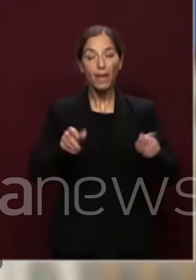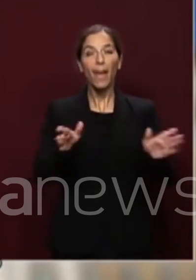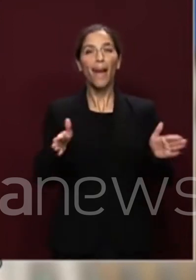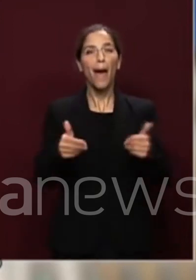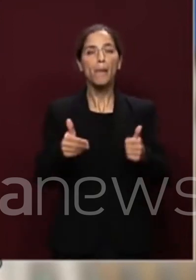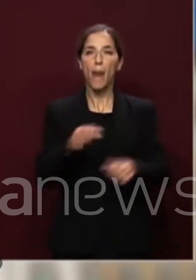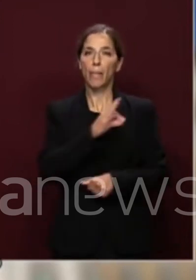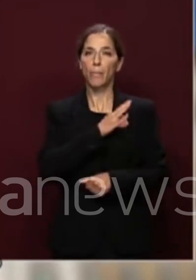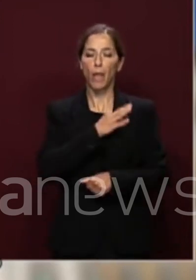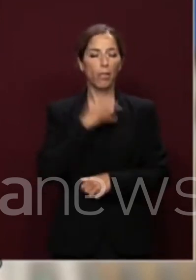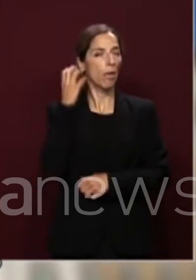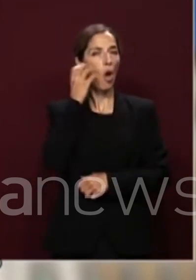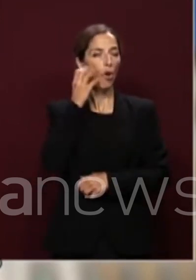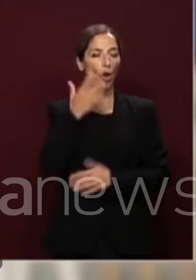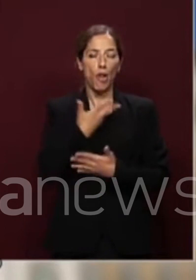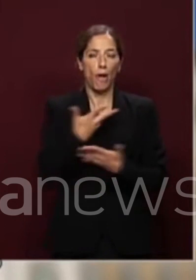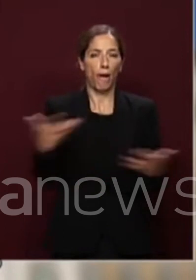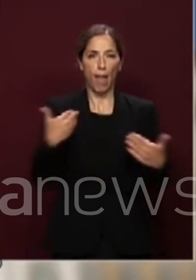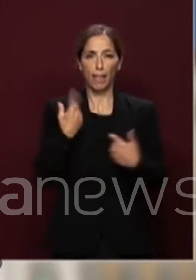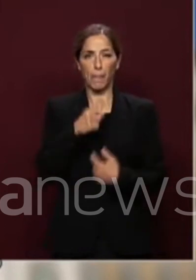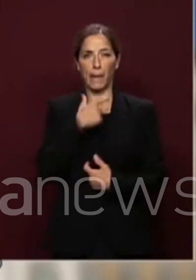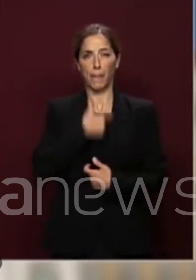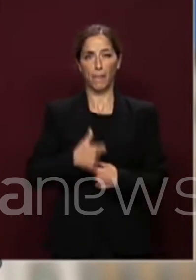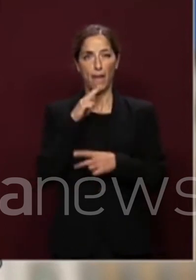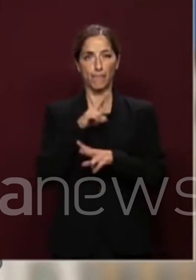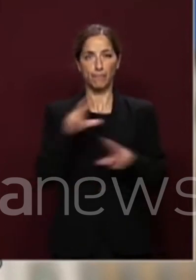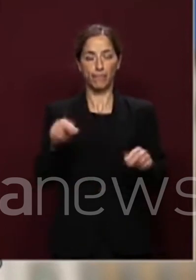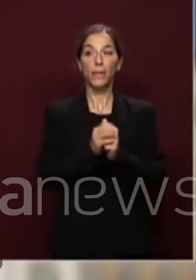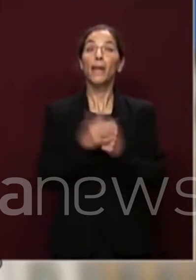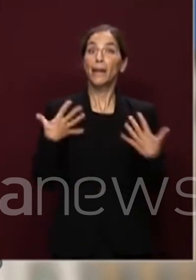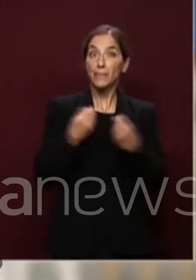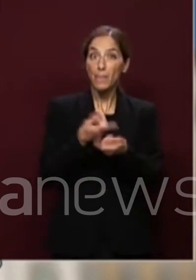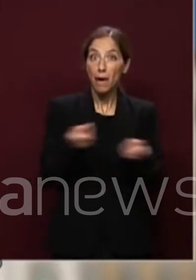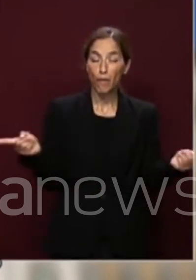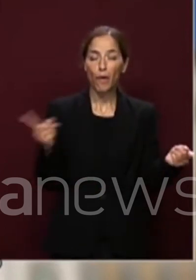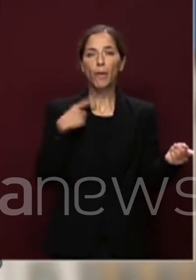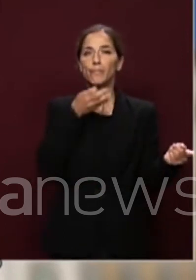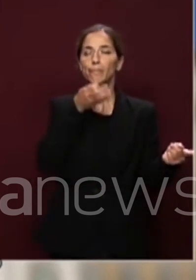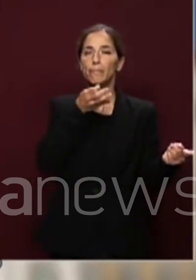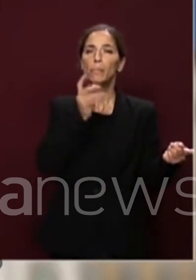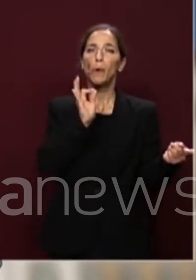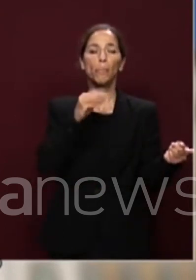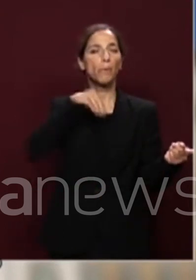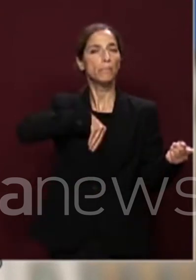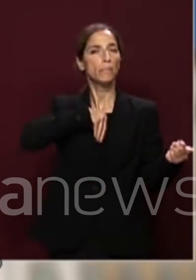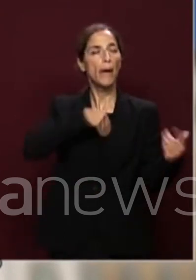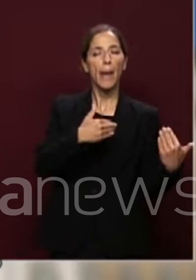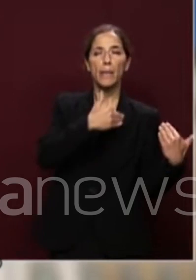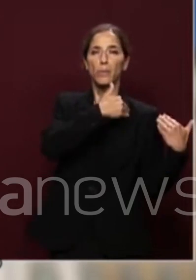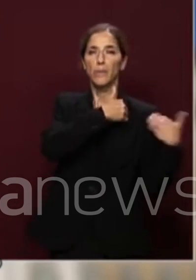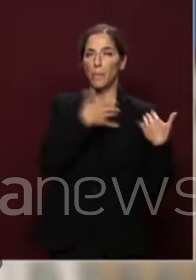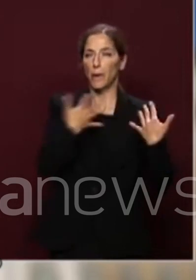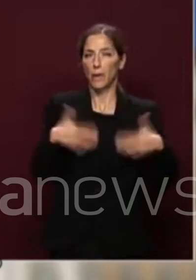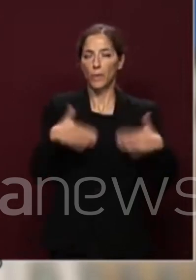provando insieme a voi il forte senso di responsabilità che ciò comporta, in particolare in questo tempo così complicato,